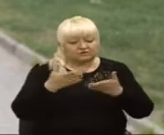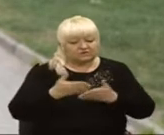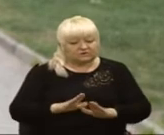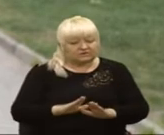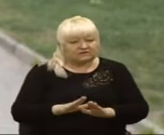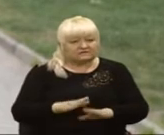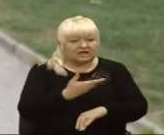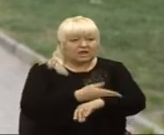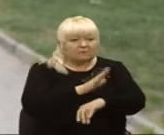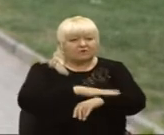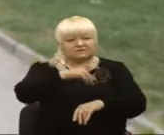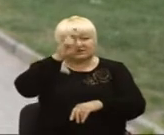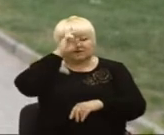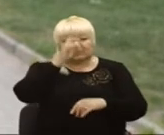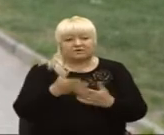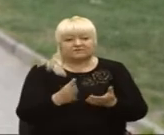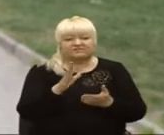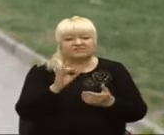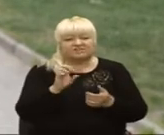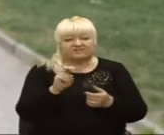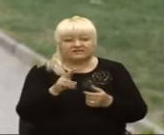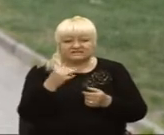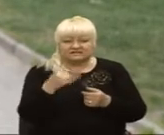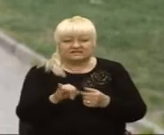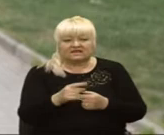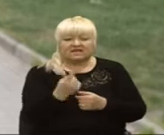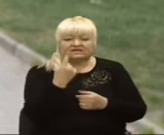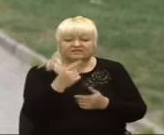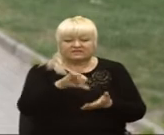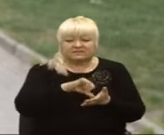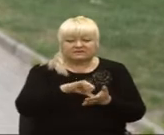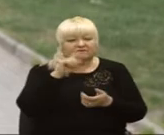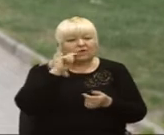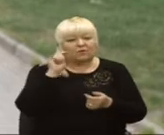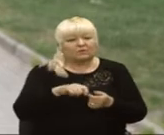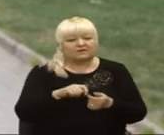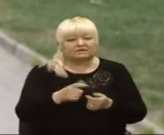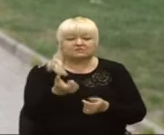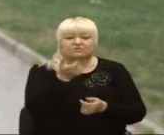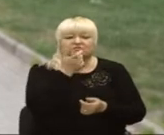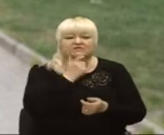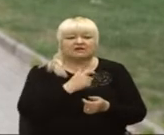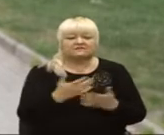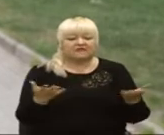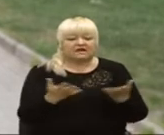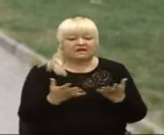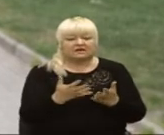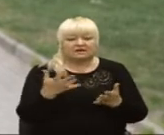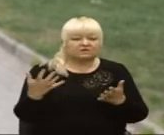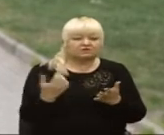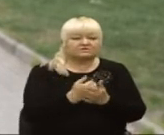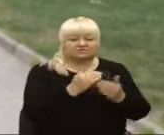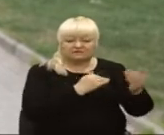Михайло Корибут-Вишневецький, єдиний представник української шляхти, яка досягнула найвищого